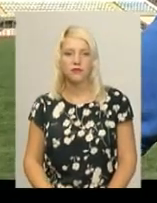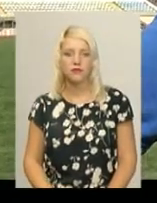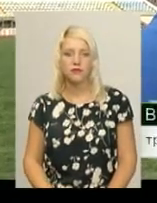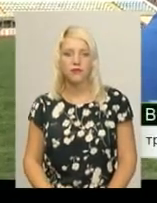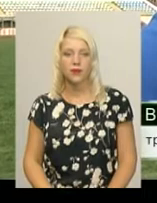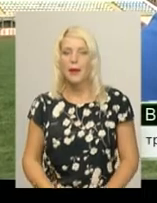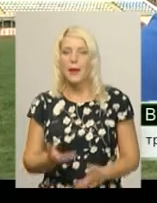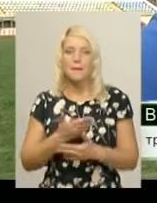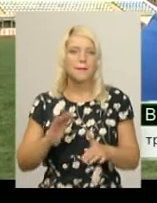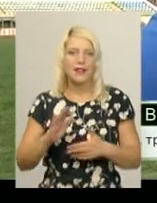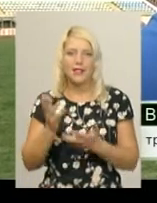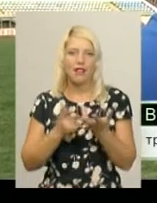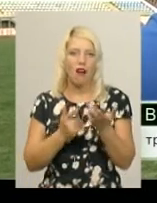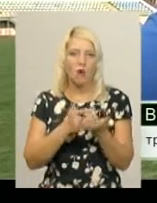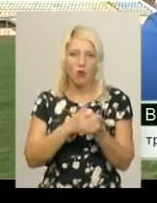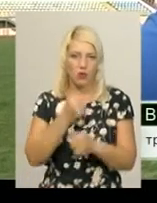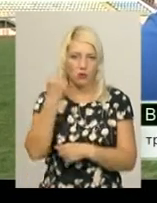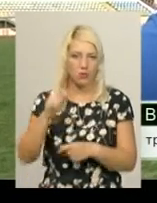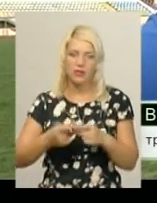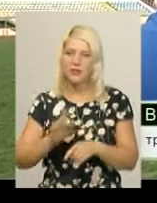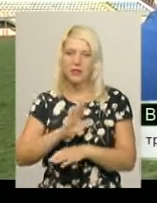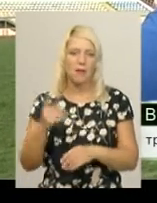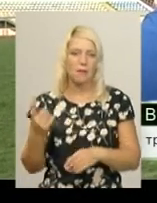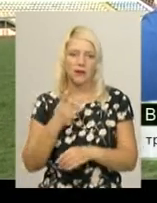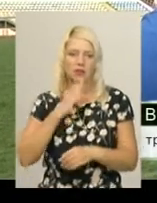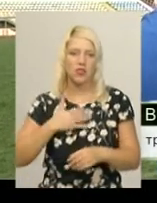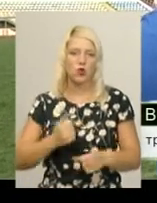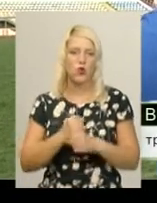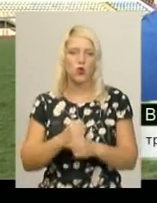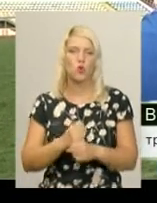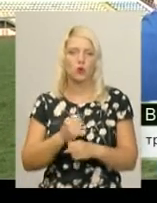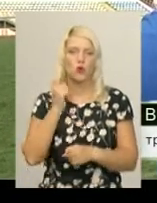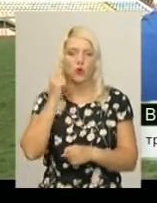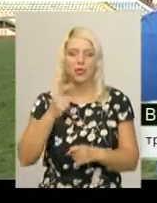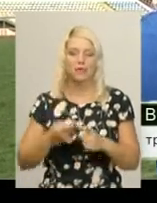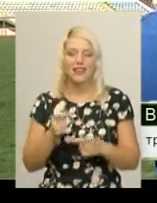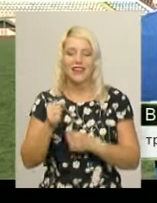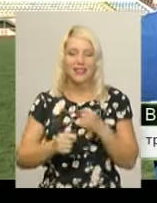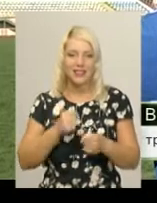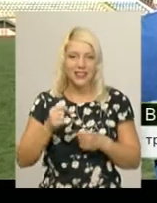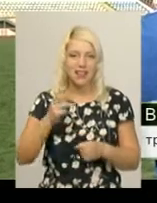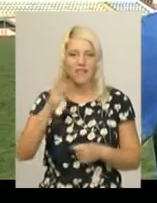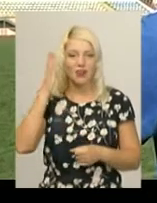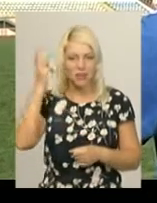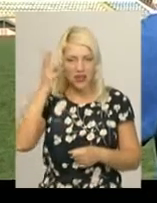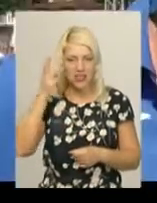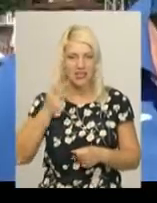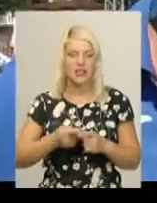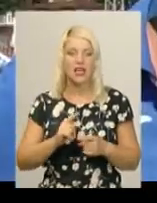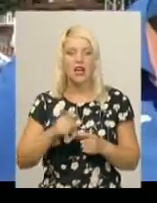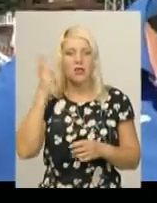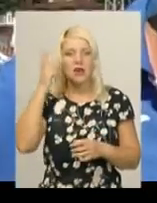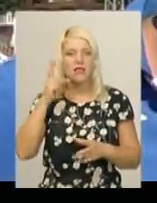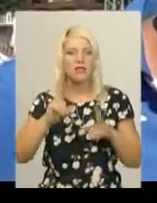Ми не рахуємо перемоги, але це вже не перший наш кубок України. Ми їхали в Хмельницький за ним. Хмельницькі суперники – одна з сильніших